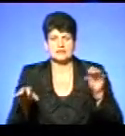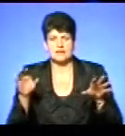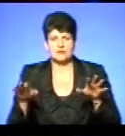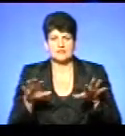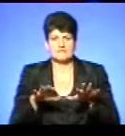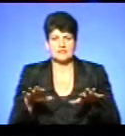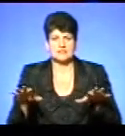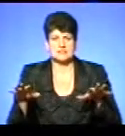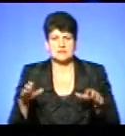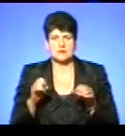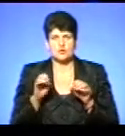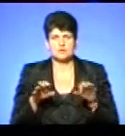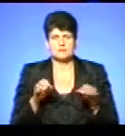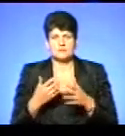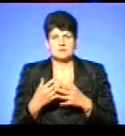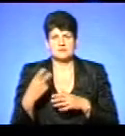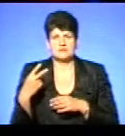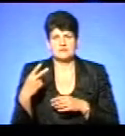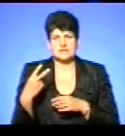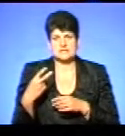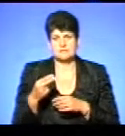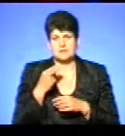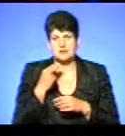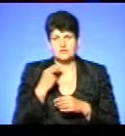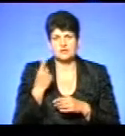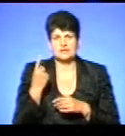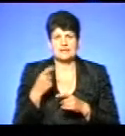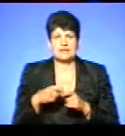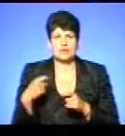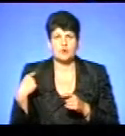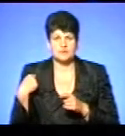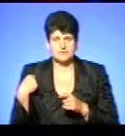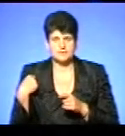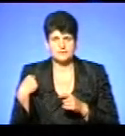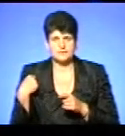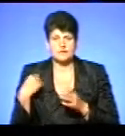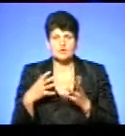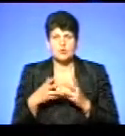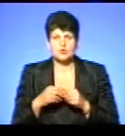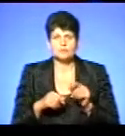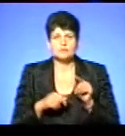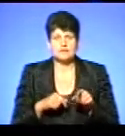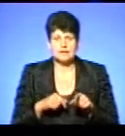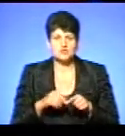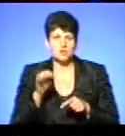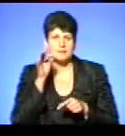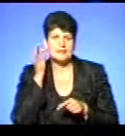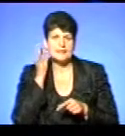має бути розкинуто не менше 20 приманок на один квадратний кілометр. З розрахунком на те, щоб лисиці